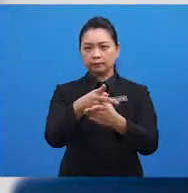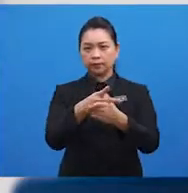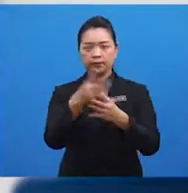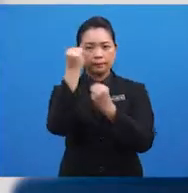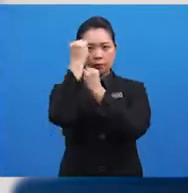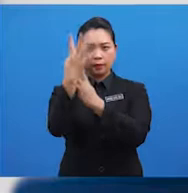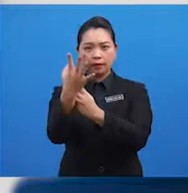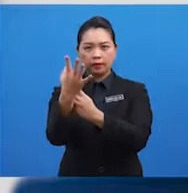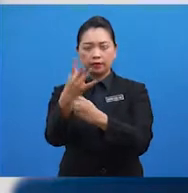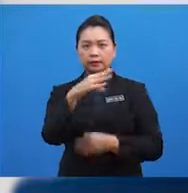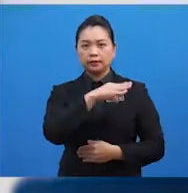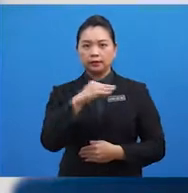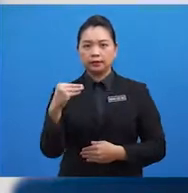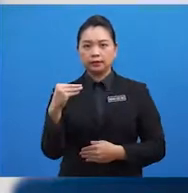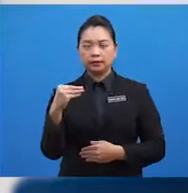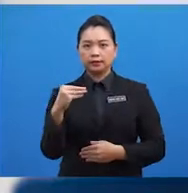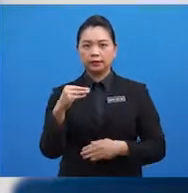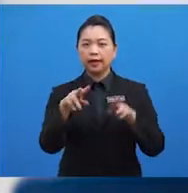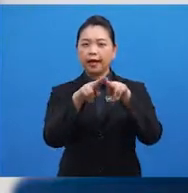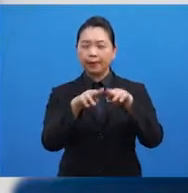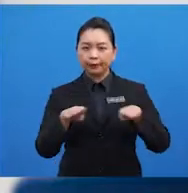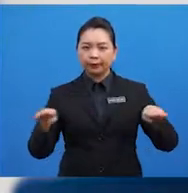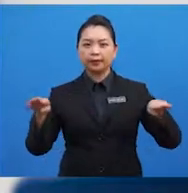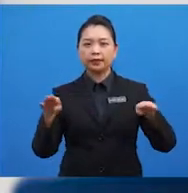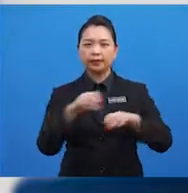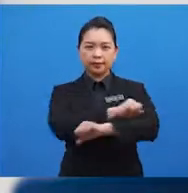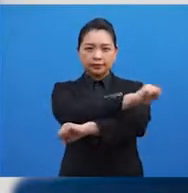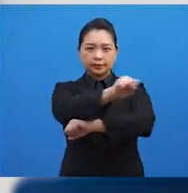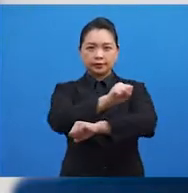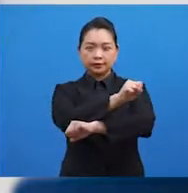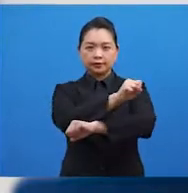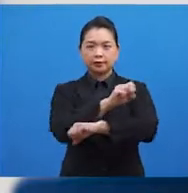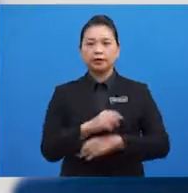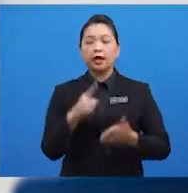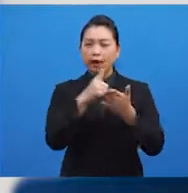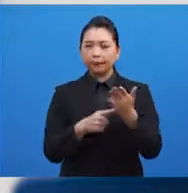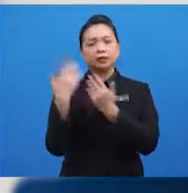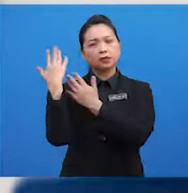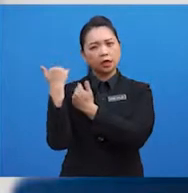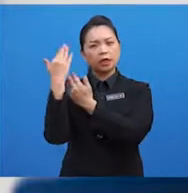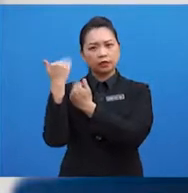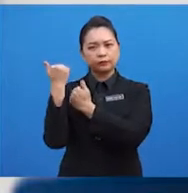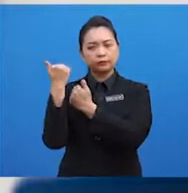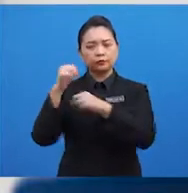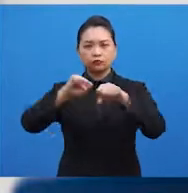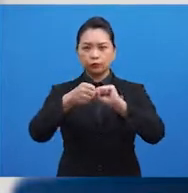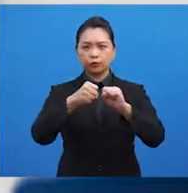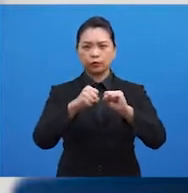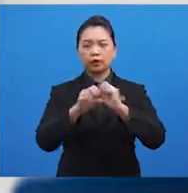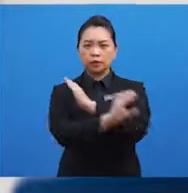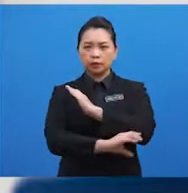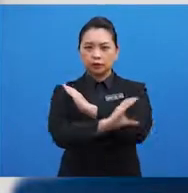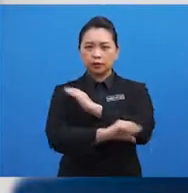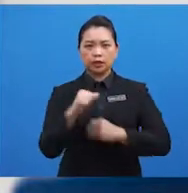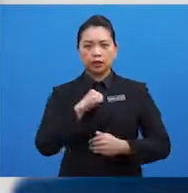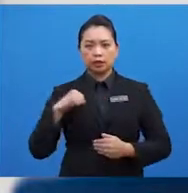maklumat dan keharmonian serantau. Apa yang diharapkan agar negara-negara